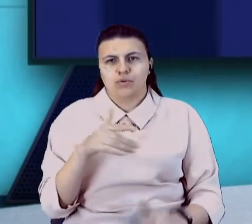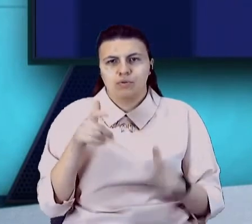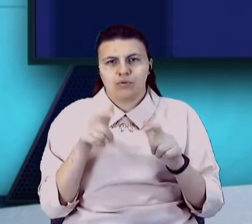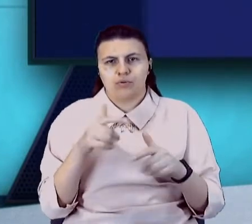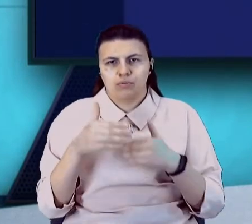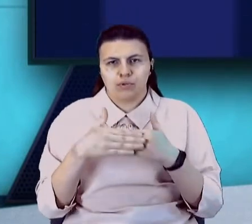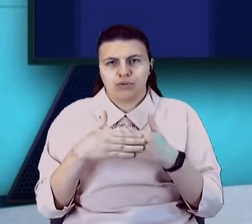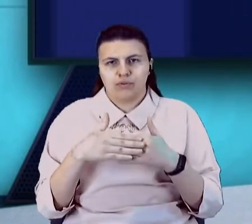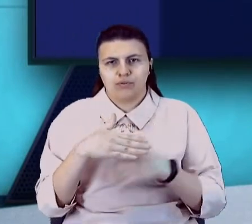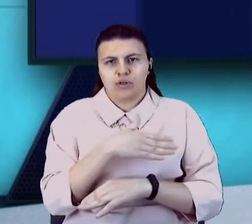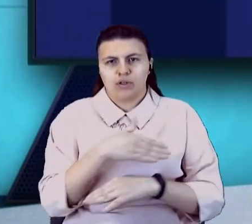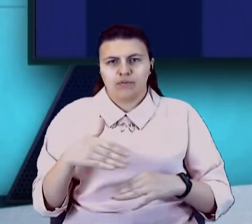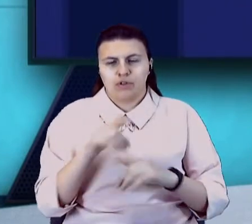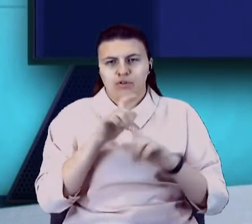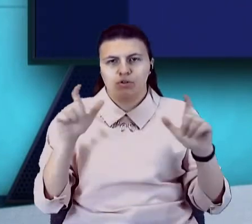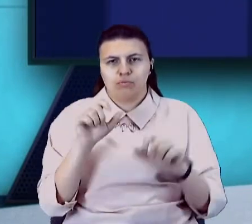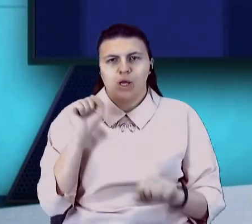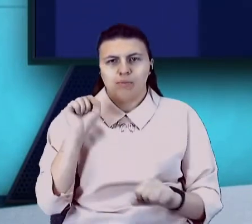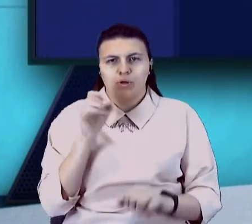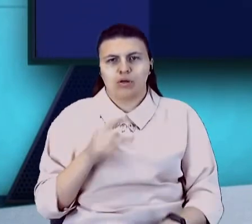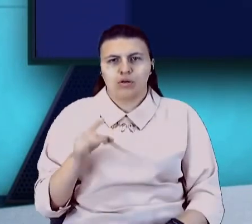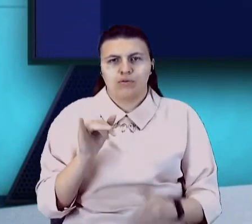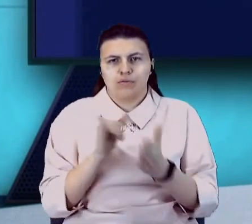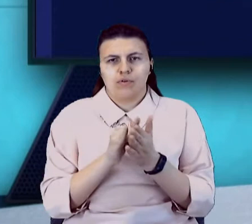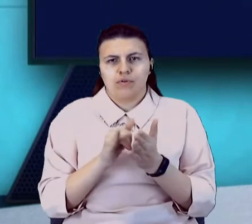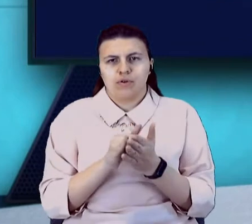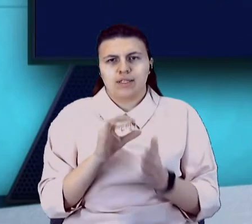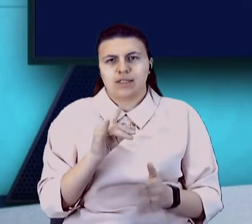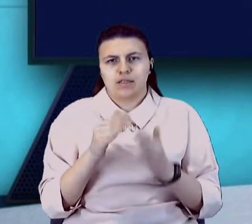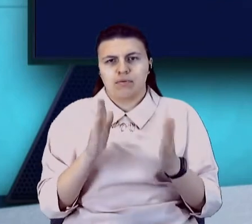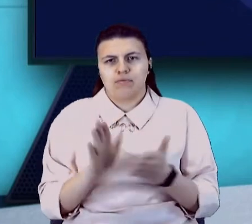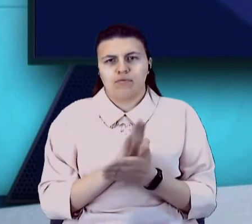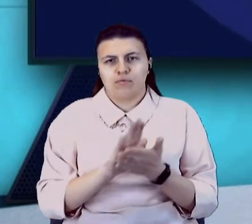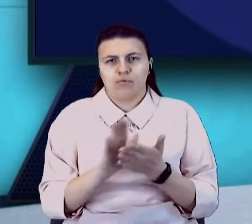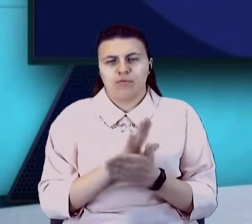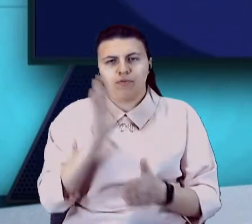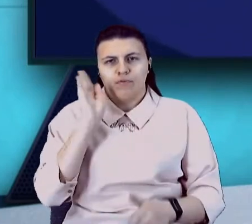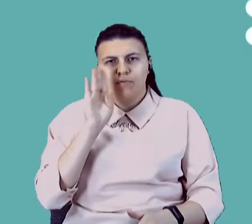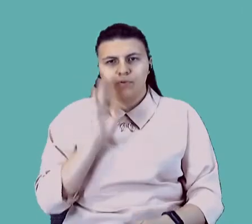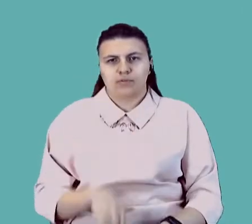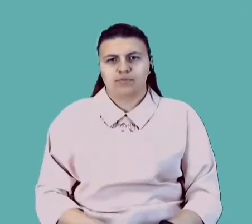Бахмутського району, у яких встановлять системи фільтування води. Про це та інше – за мить.